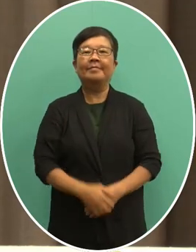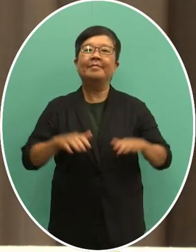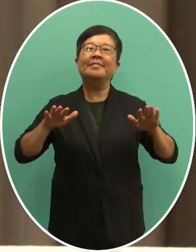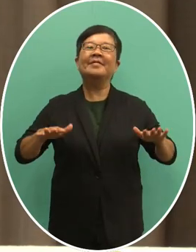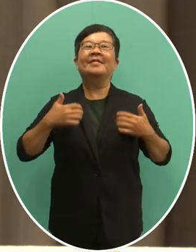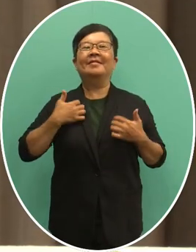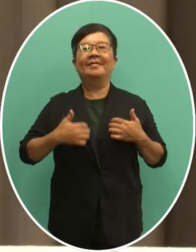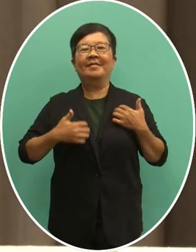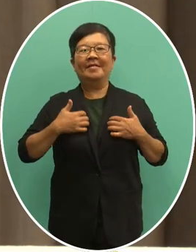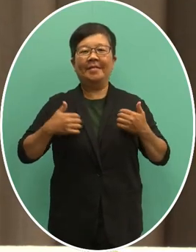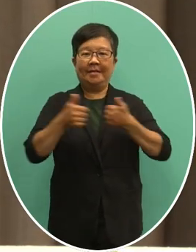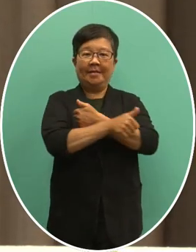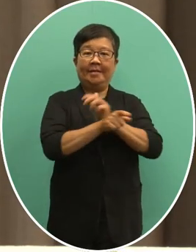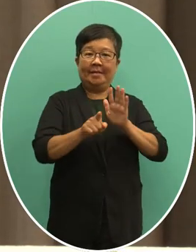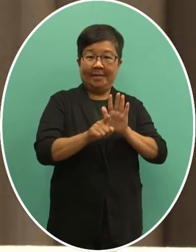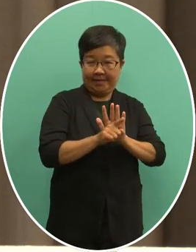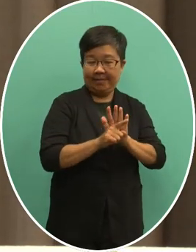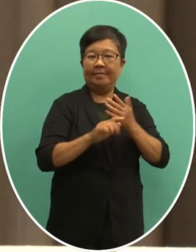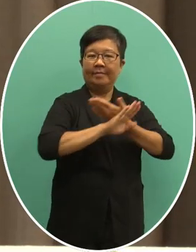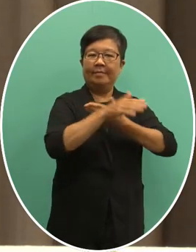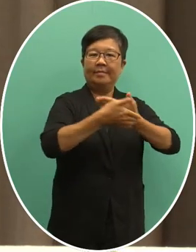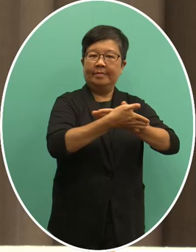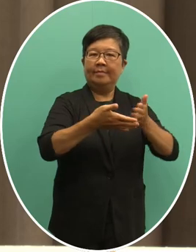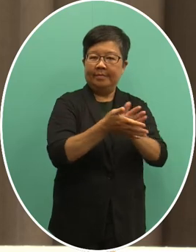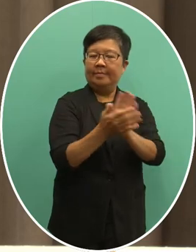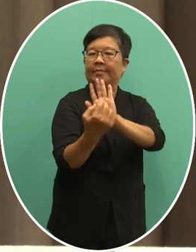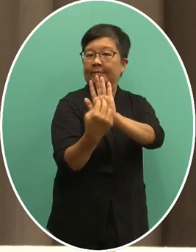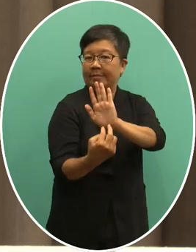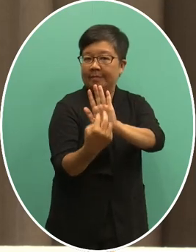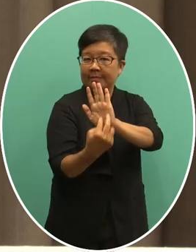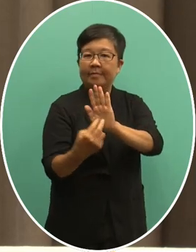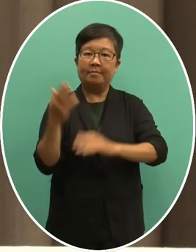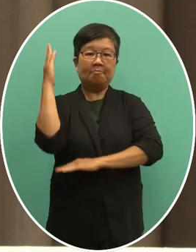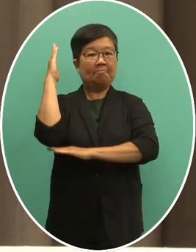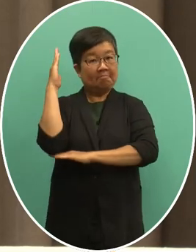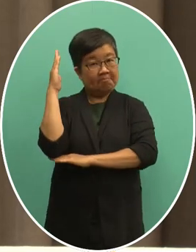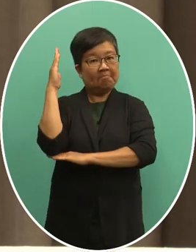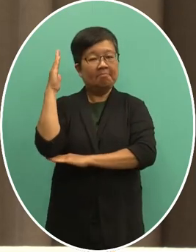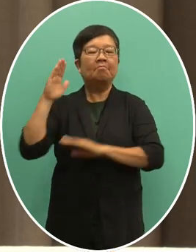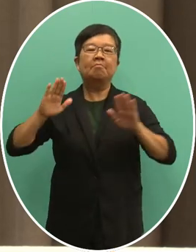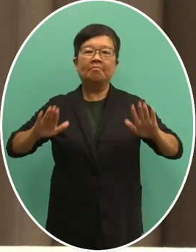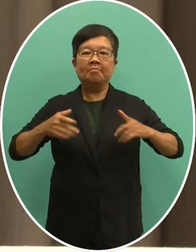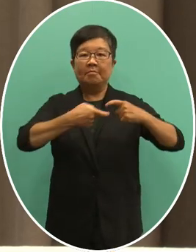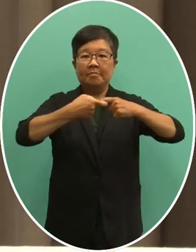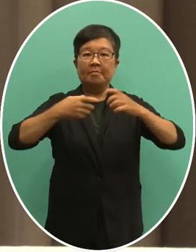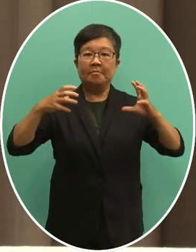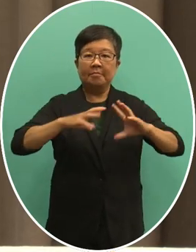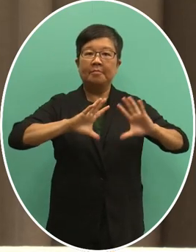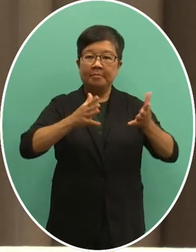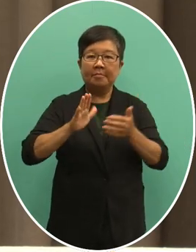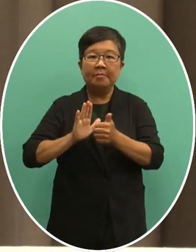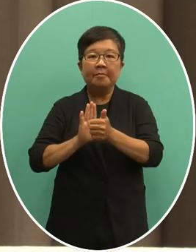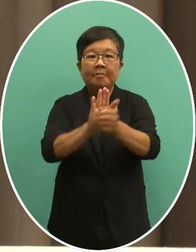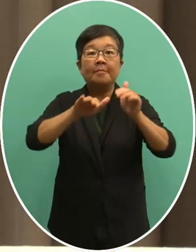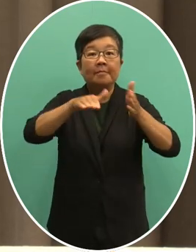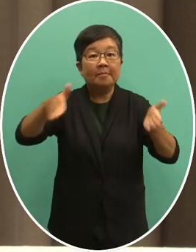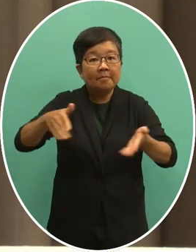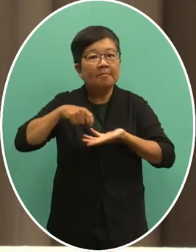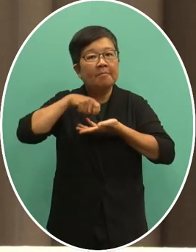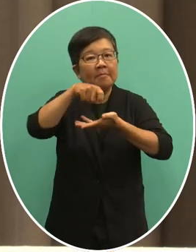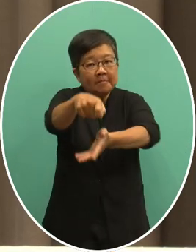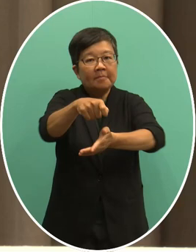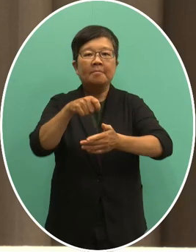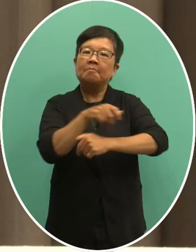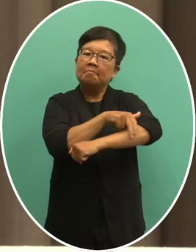今天很高兴能够代表外交部跟大家说明政府今年推动联合国推案的规划以及做